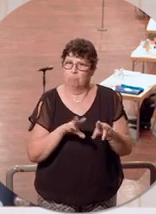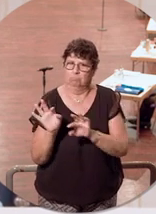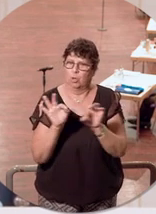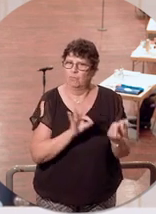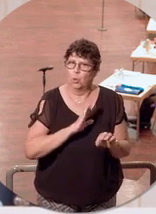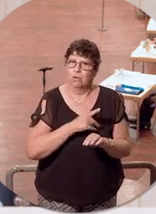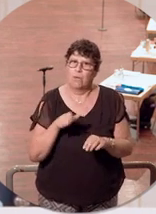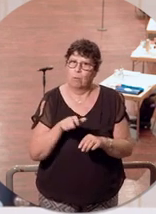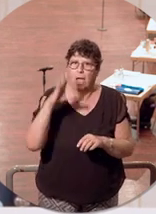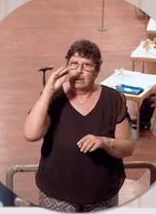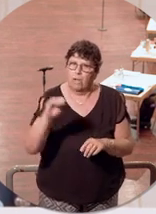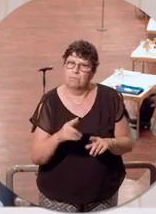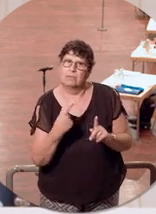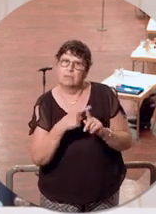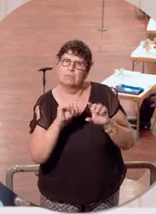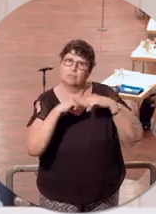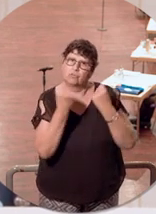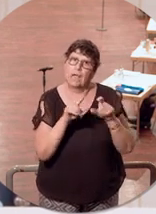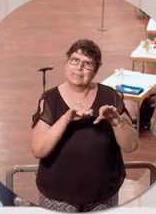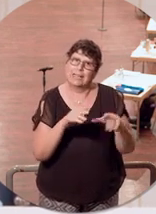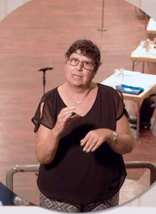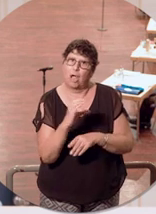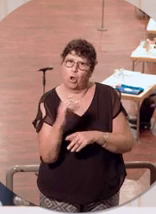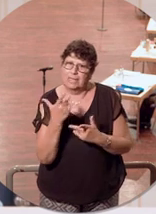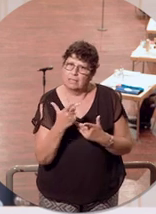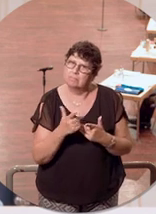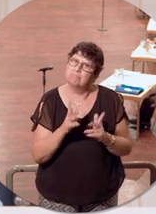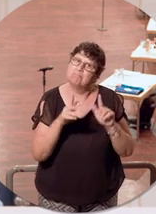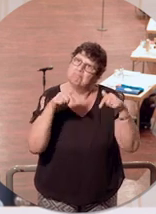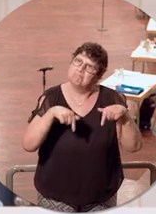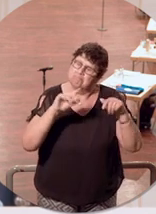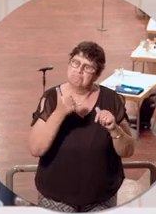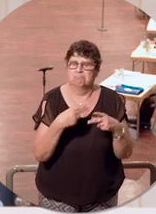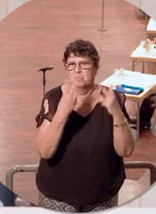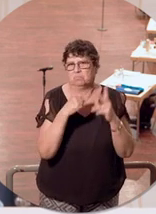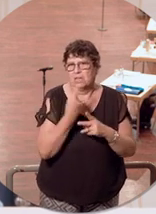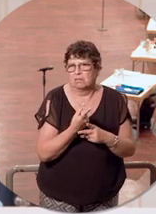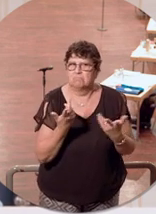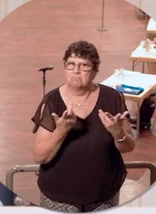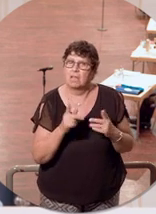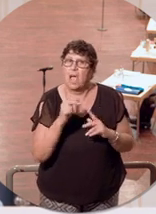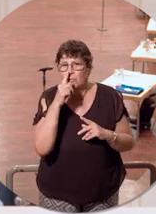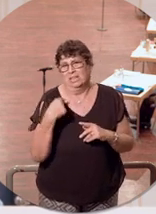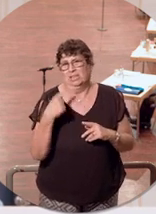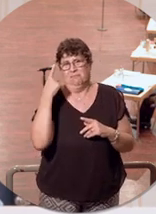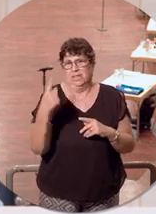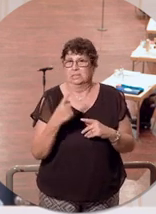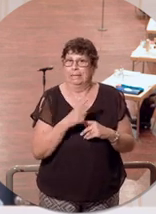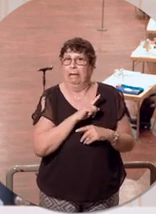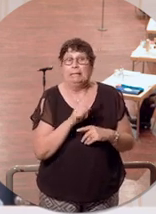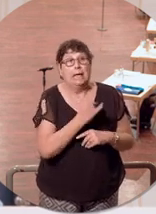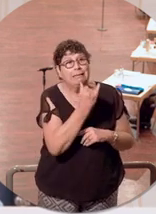Monika Bachmann und Staatssekretär Kolling. Ich glaube, das muss man an dieser Stelle schon auch erwähnen, auch wenn ich weiß, dass nicht jeder